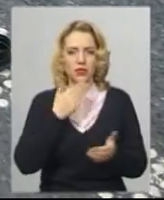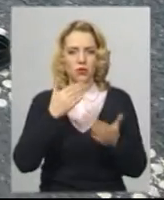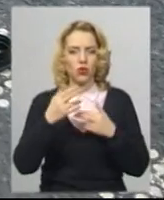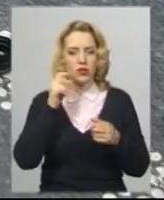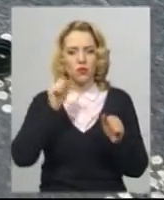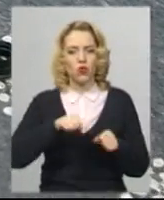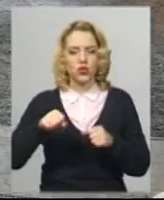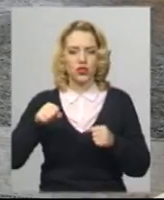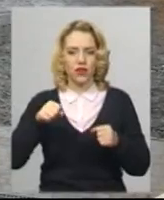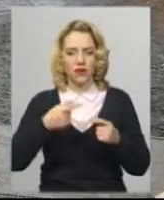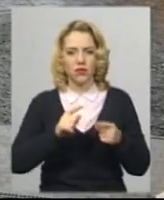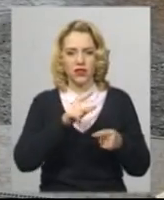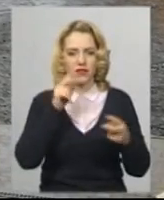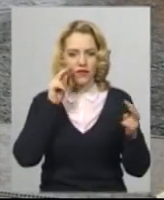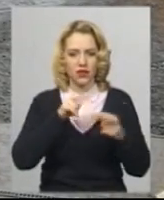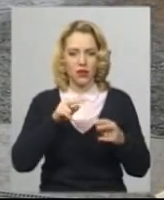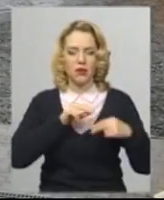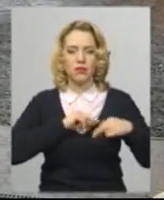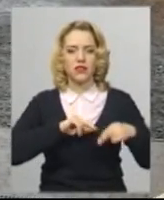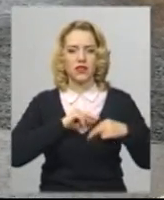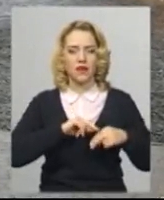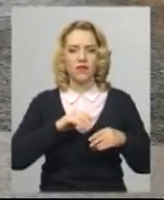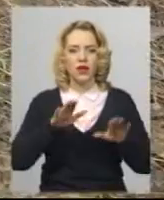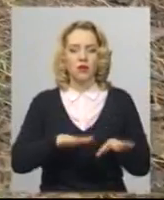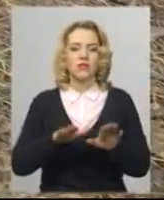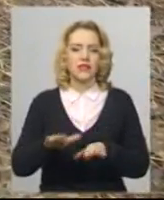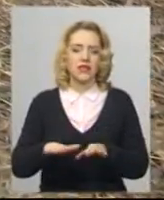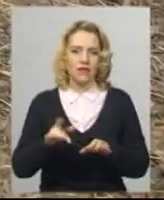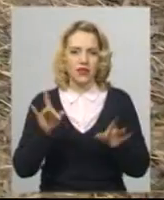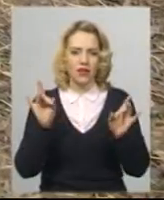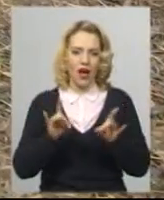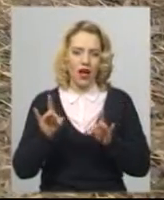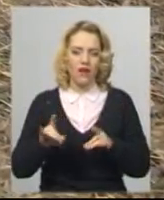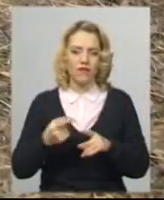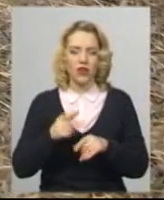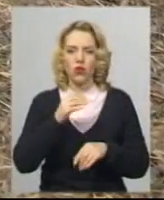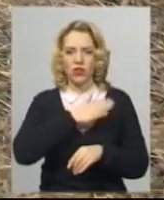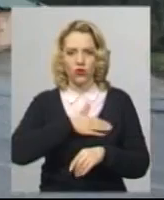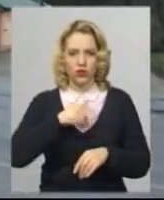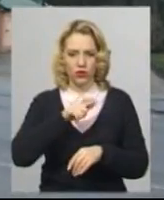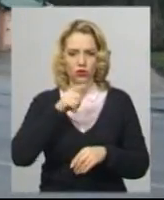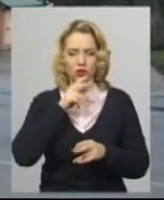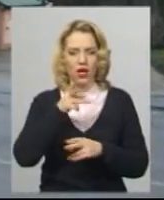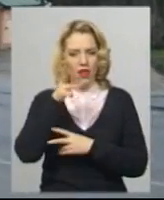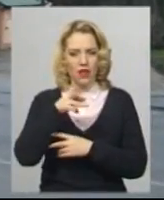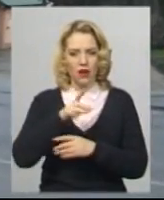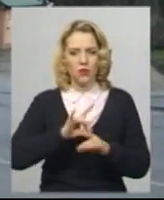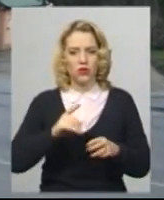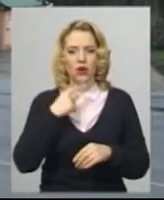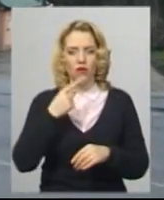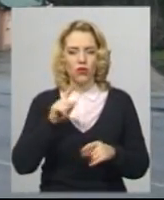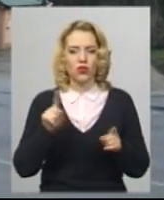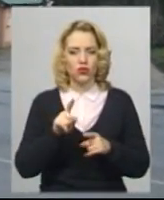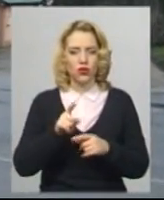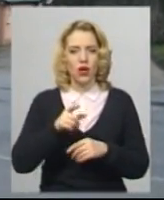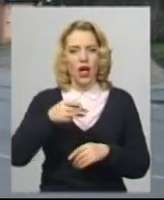працівниками місцевих кафе та готелів, котрі не захотіли називатися та говорити на камеру. Один з них каже, що на пристрої відеоспостереження